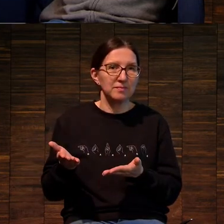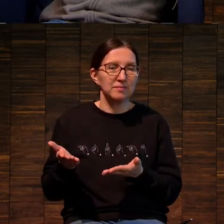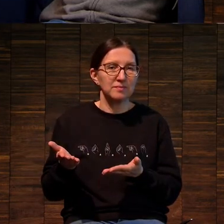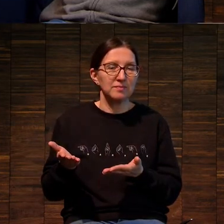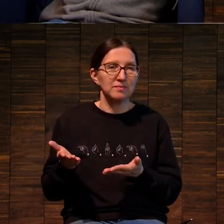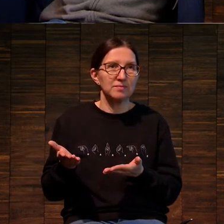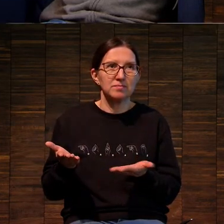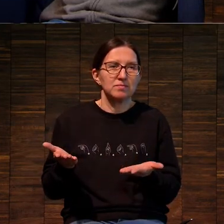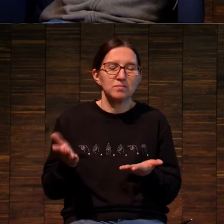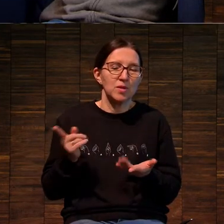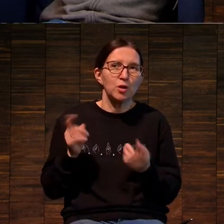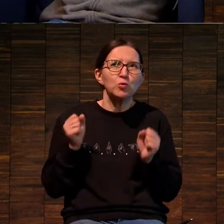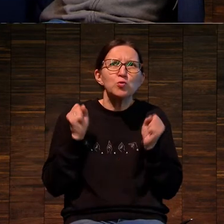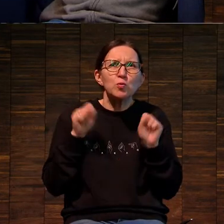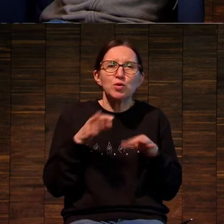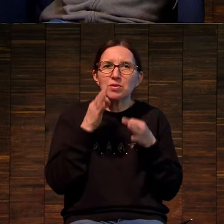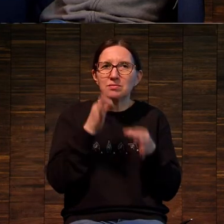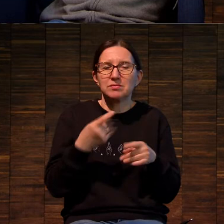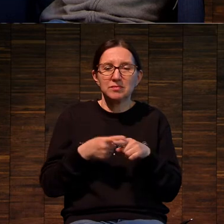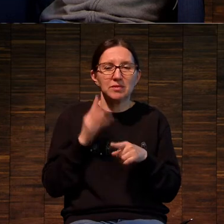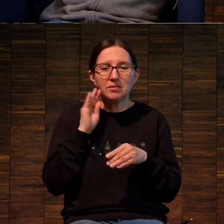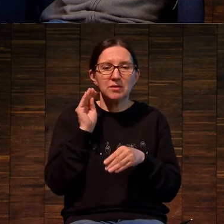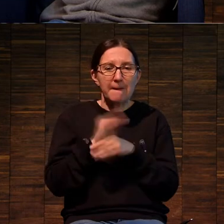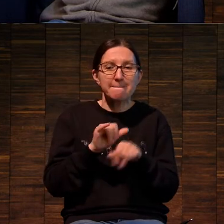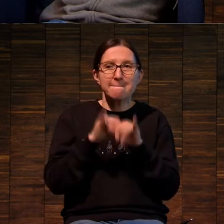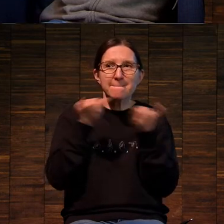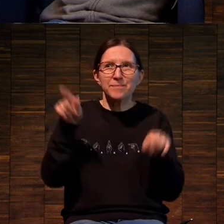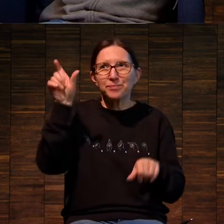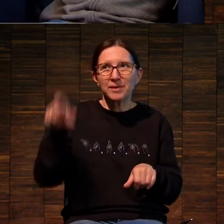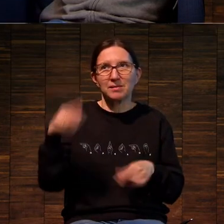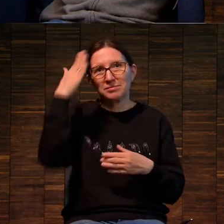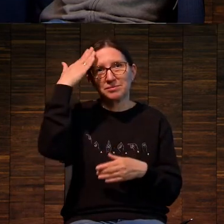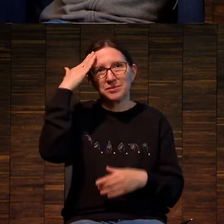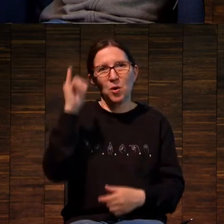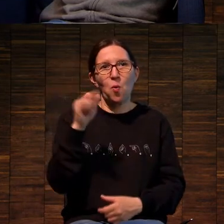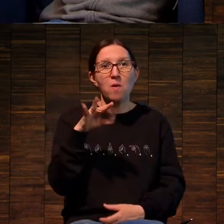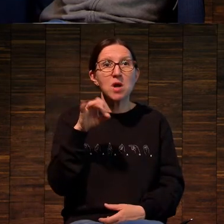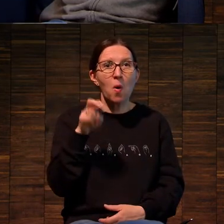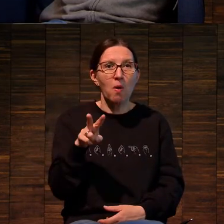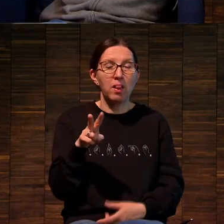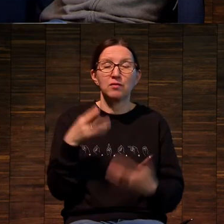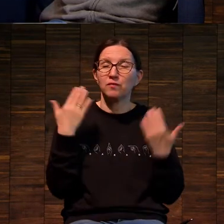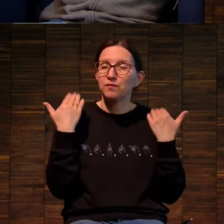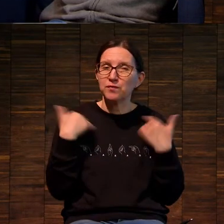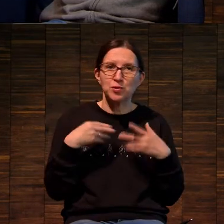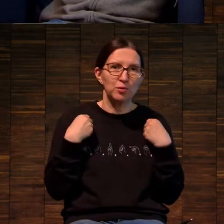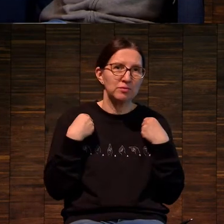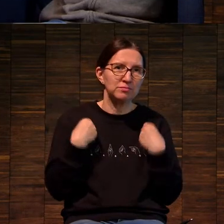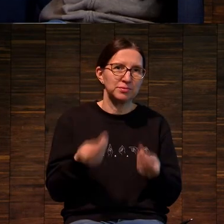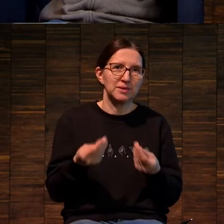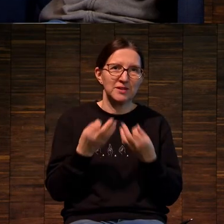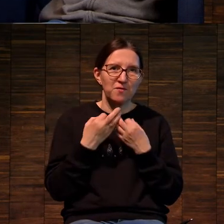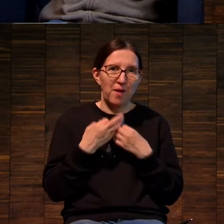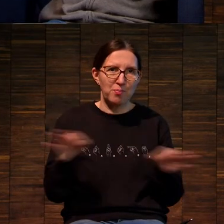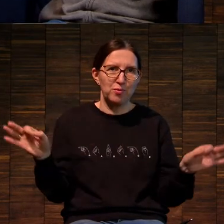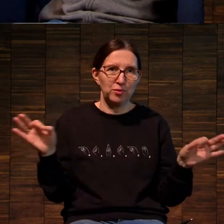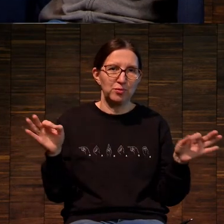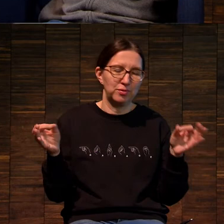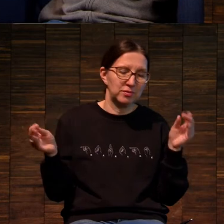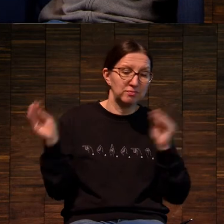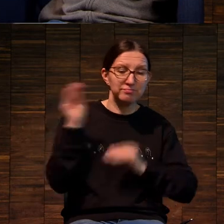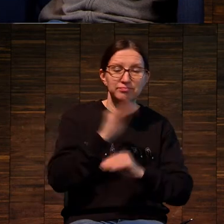Я не знаю, как это сказать... Помноженная на Ворхола, да? Она развязала ему руки. И, соответственно, вот этот вот